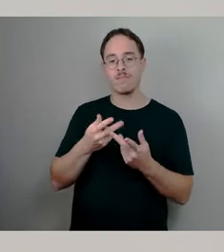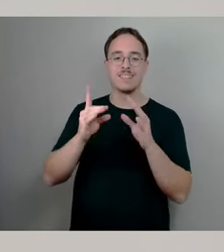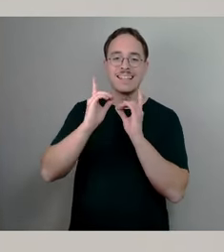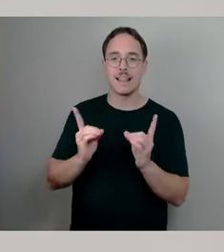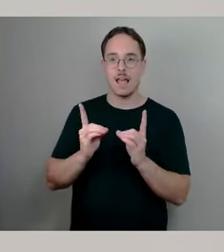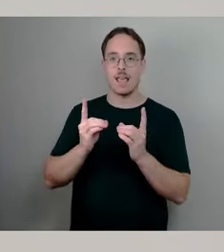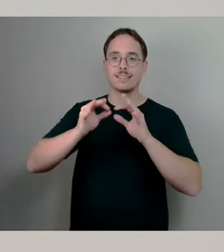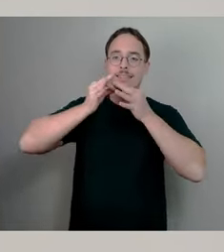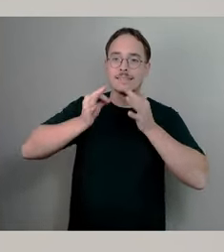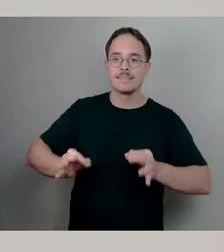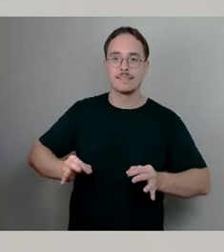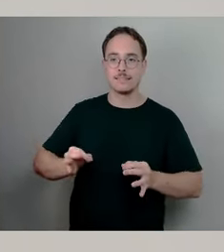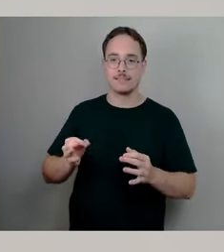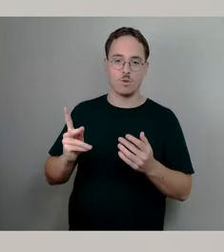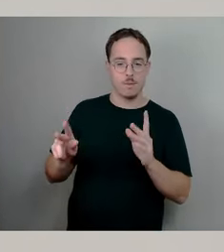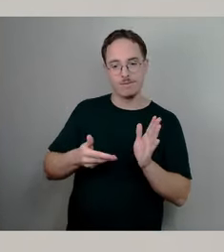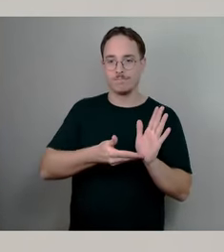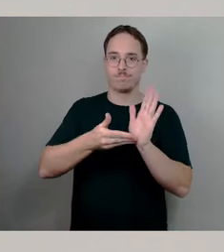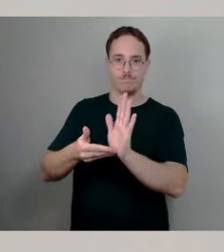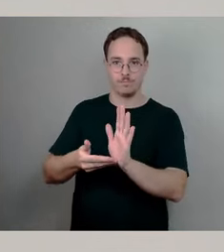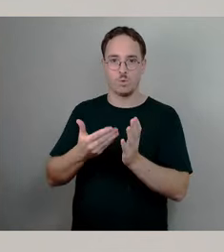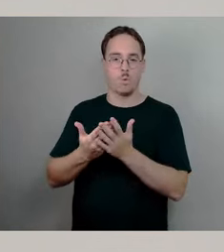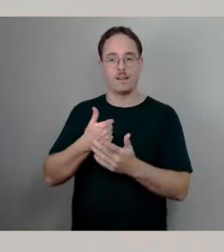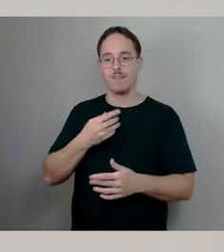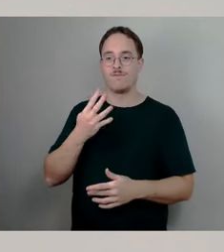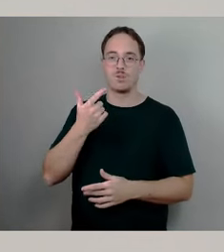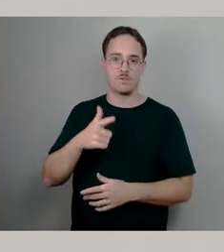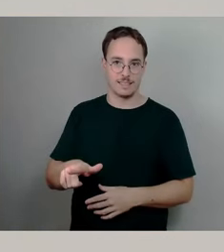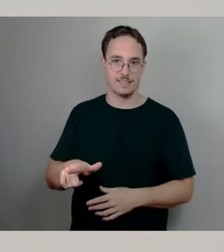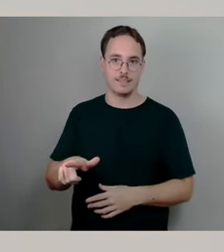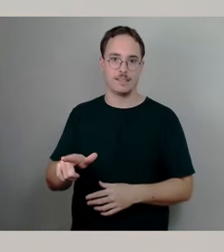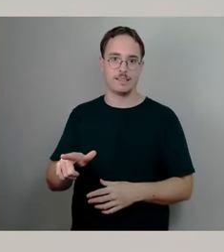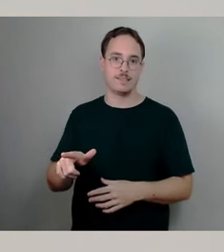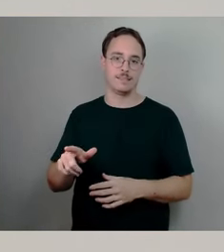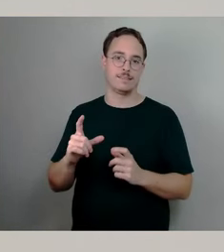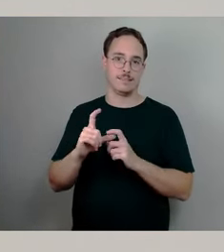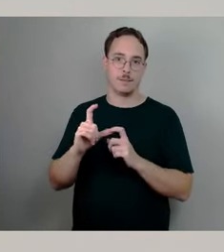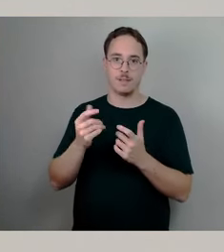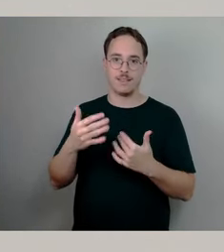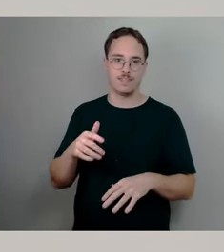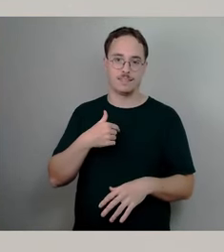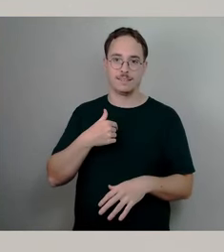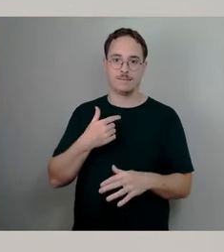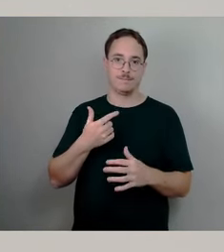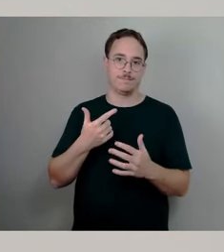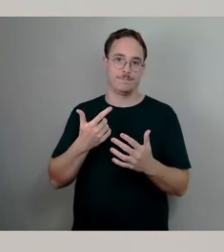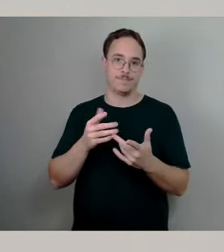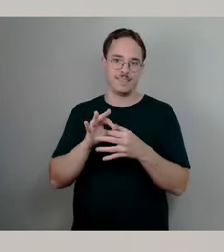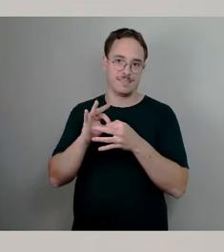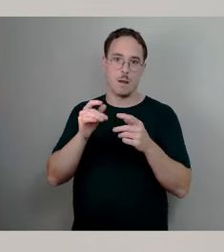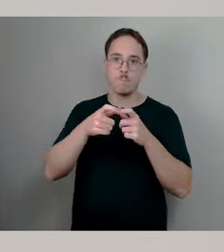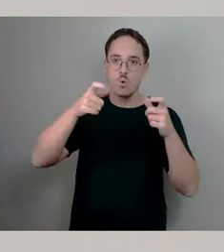November nach. Ich denke, es gibt Verständnis dafür, dass ich am 24. Ich hatte Brücke, nicht